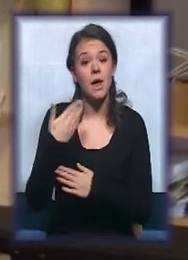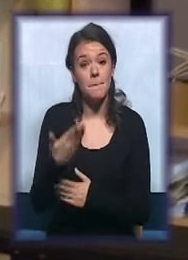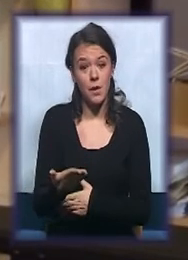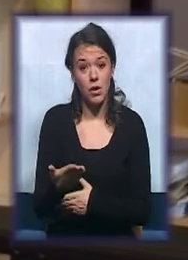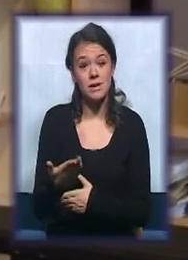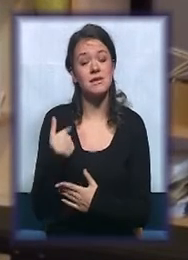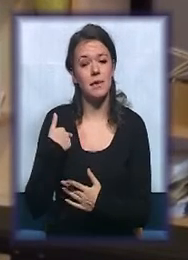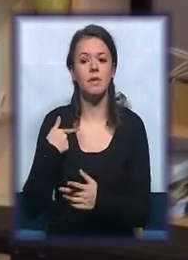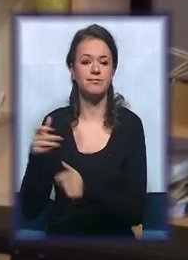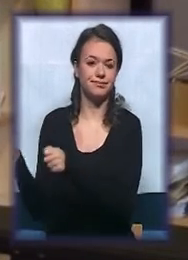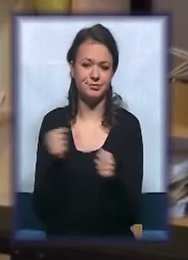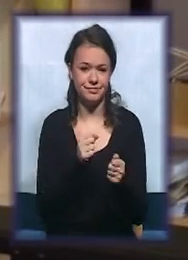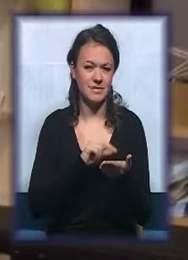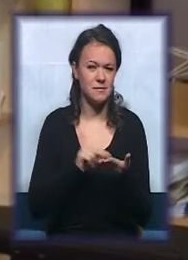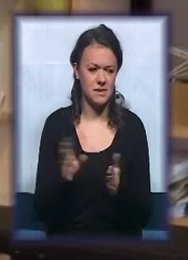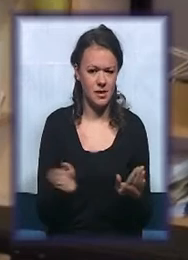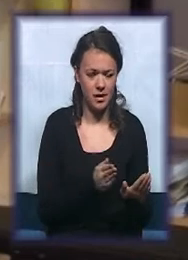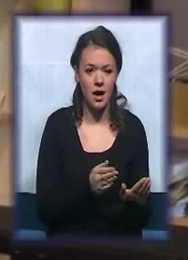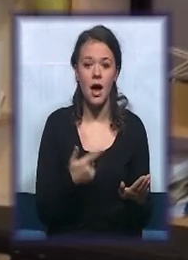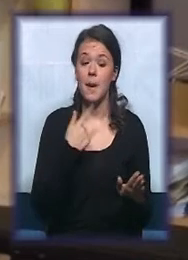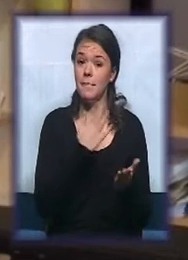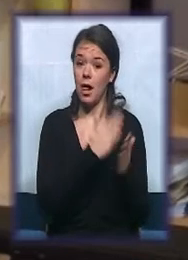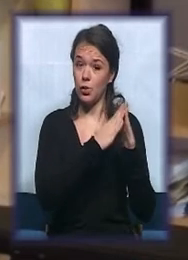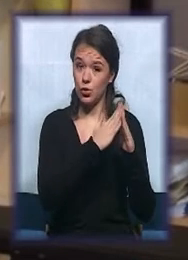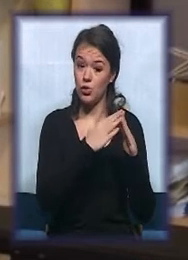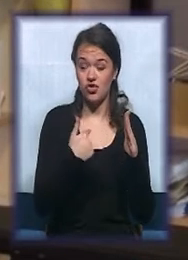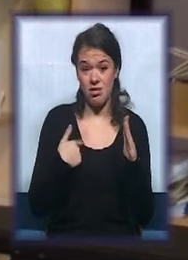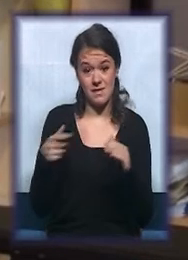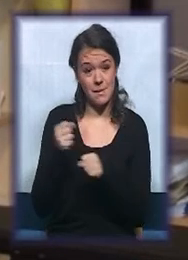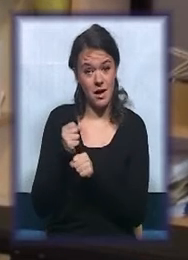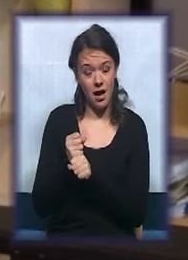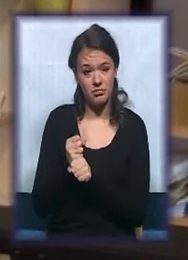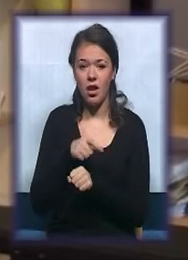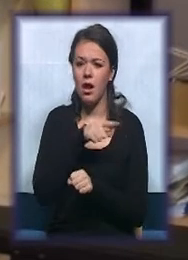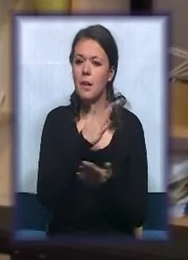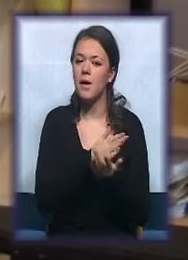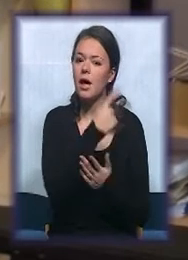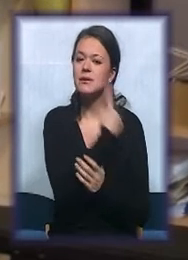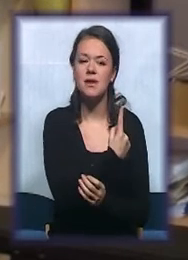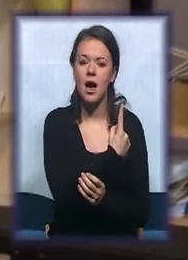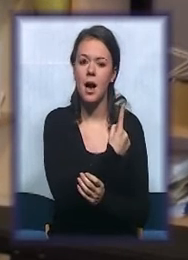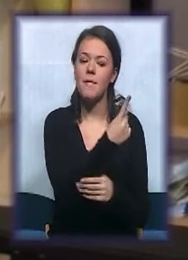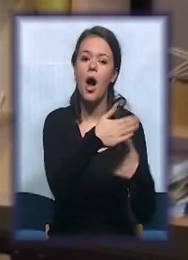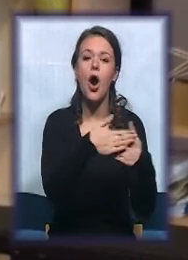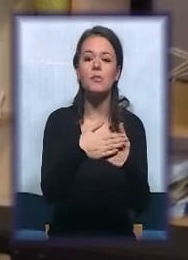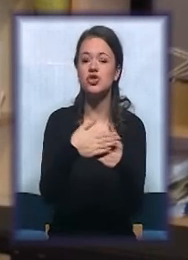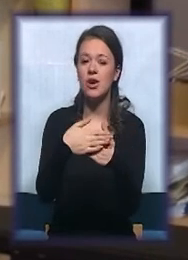ispisala i ona je bila kod kući. Ja sam radila. Ona je ostavila sama kod kući komšnice.